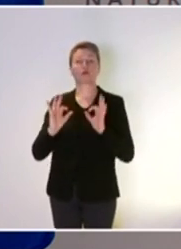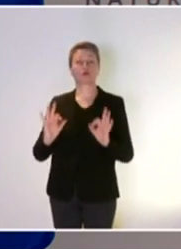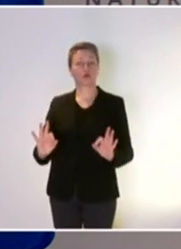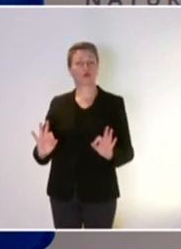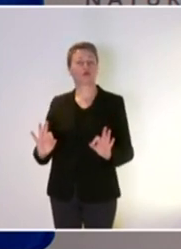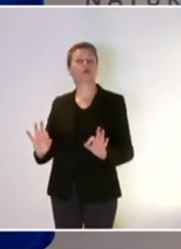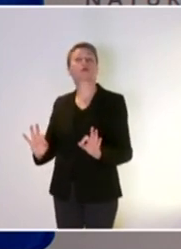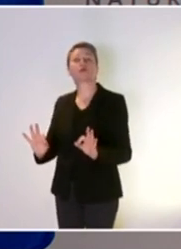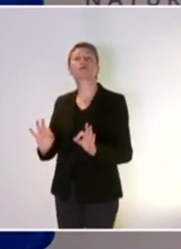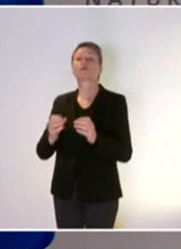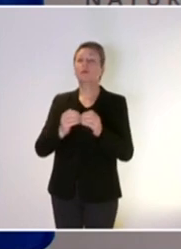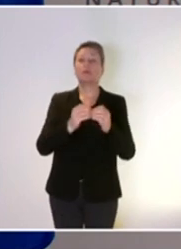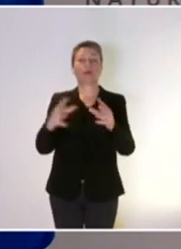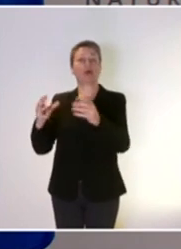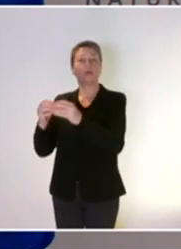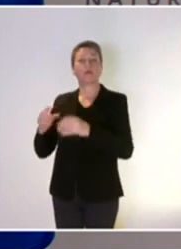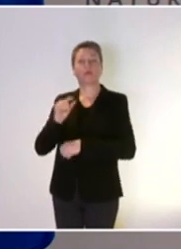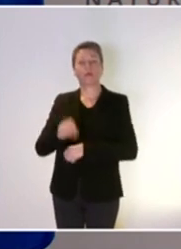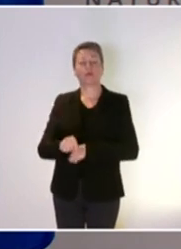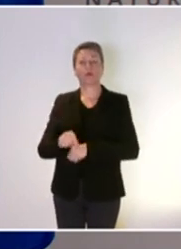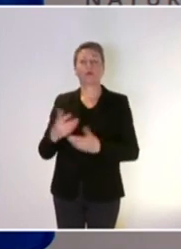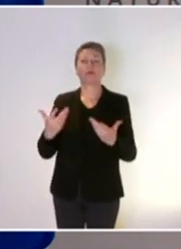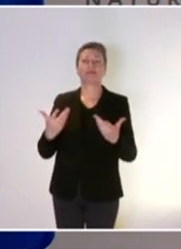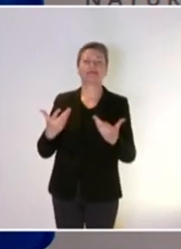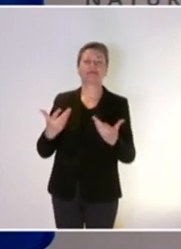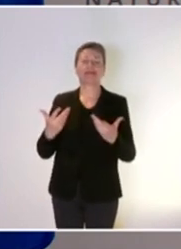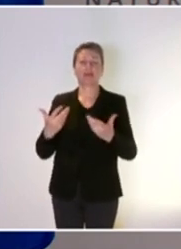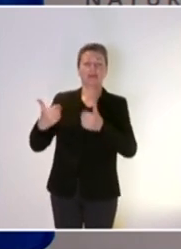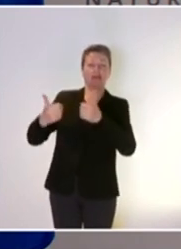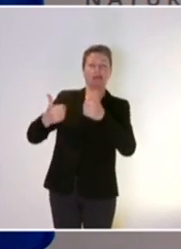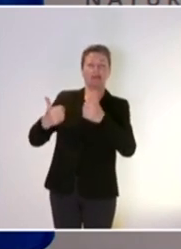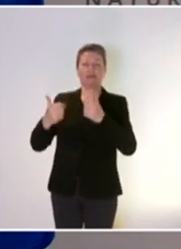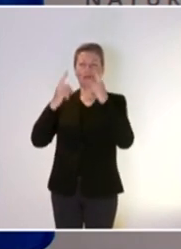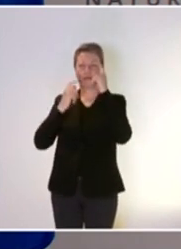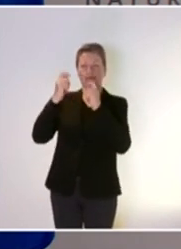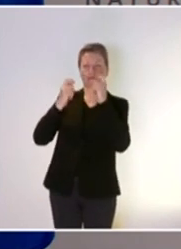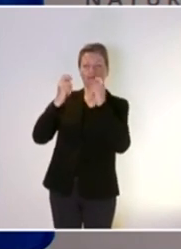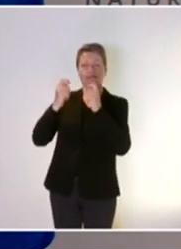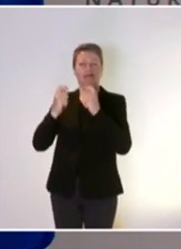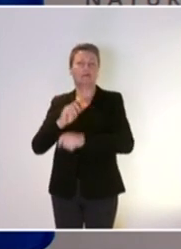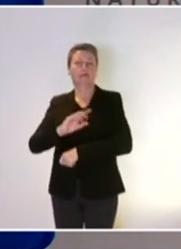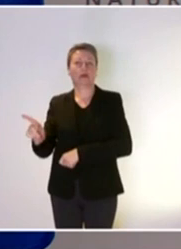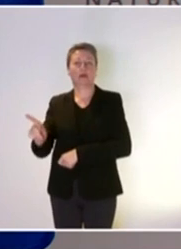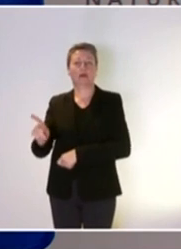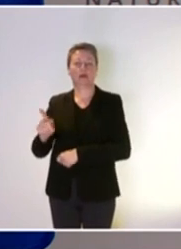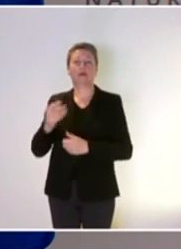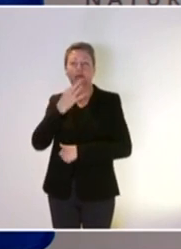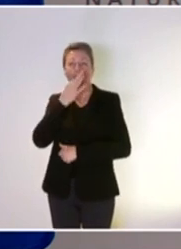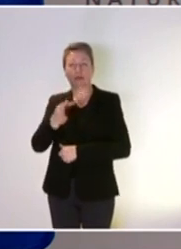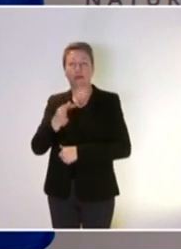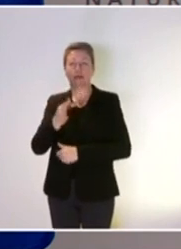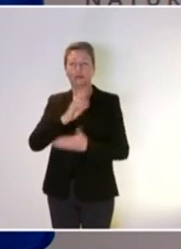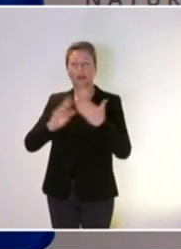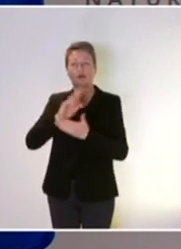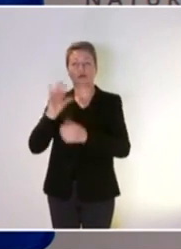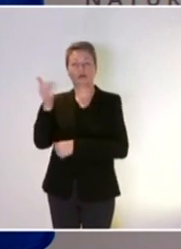a à développer. Il faut qu'on sorte de cette défiance parfois. Je le redis à nouveau, l'ingénierie au niveau des régions, elle